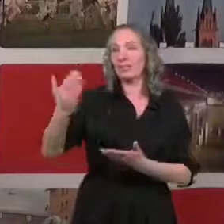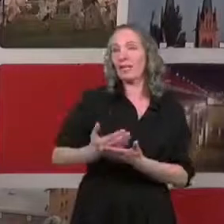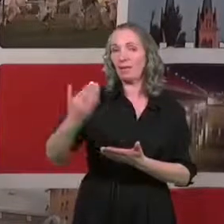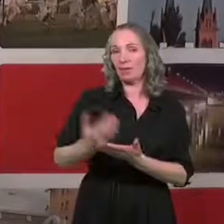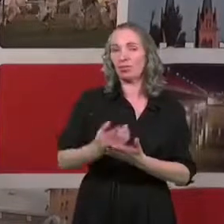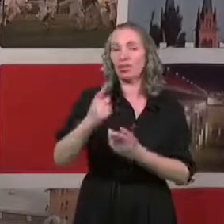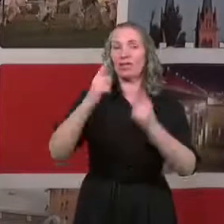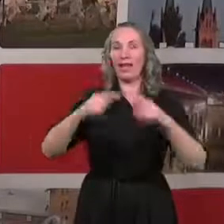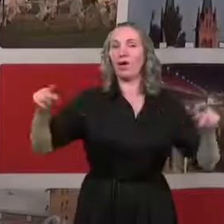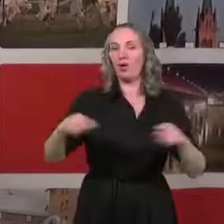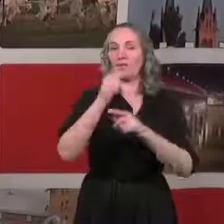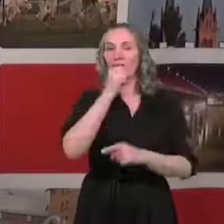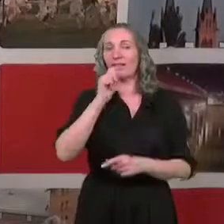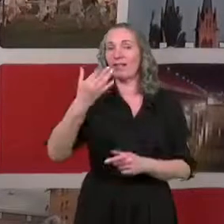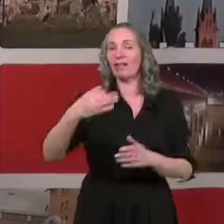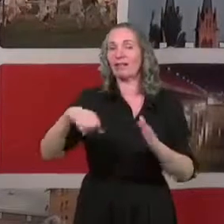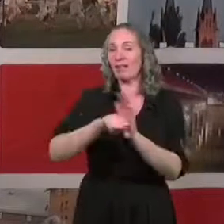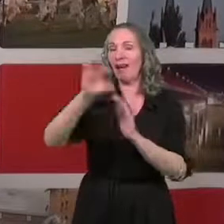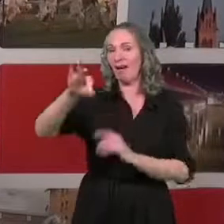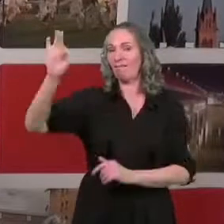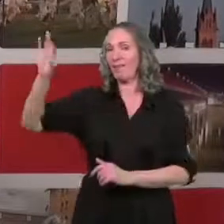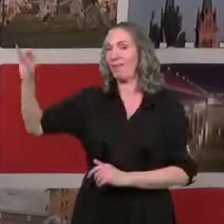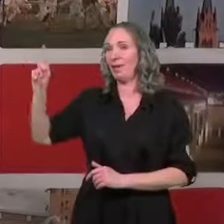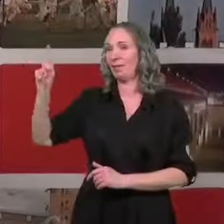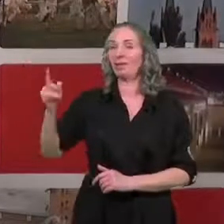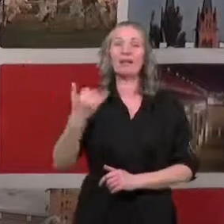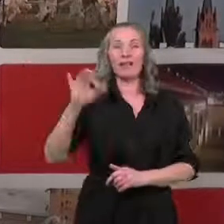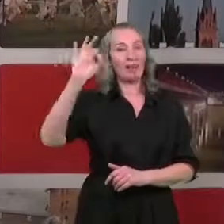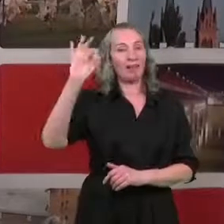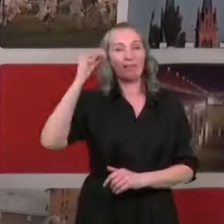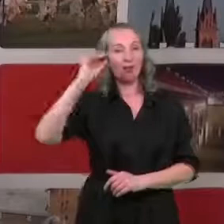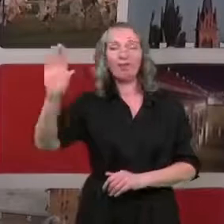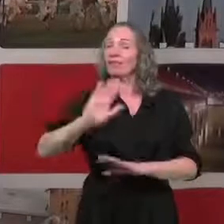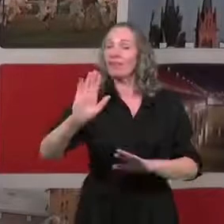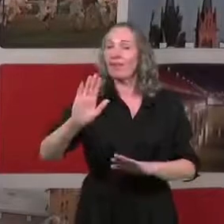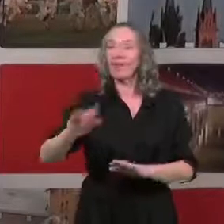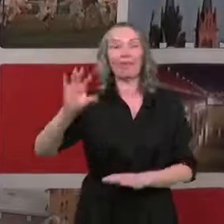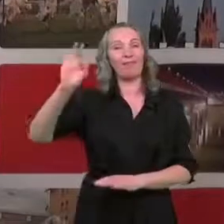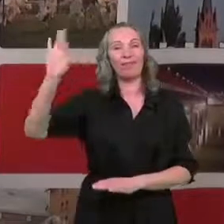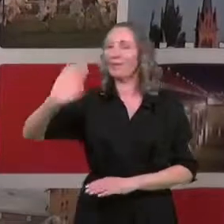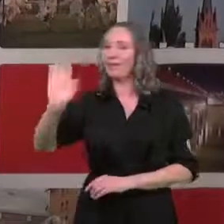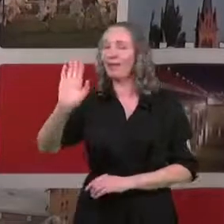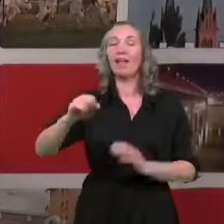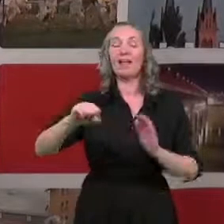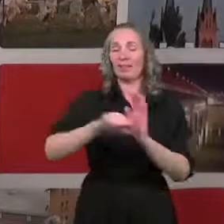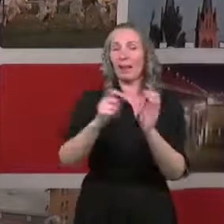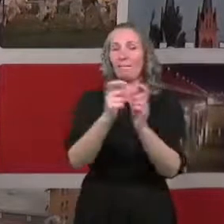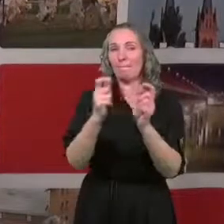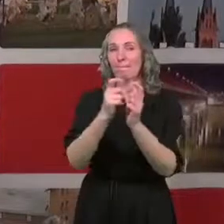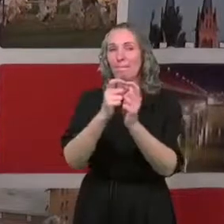koncert dla wybranych, także Panie Grzegorzu informuję, nie dla wybranych, koncert jest biletowany, zresztą tak jak 90,